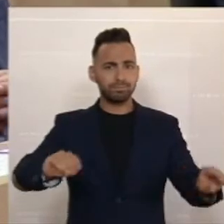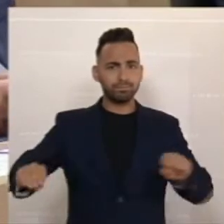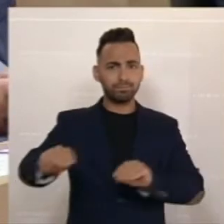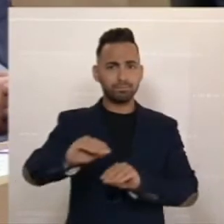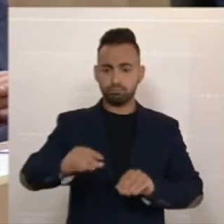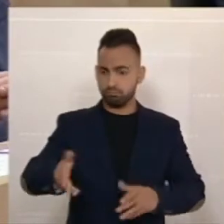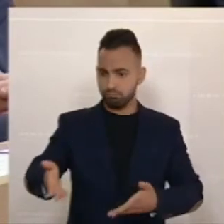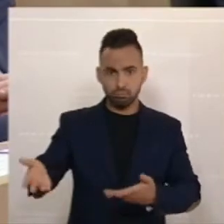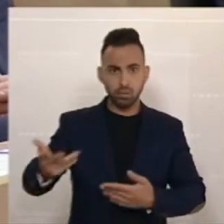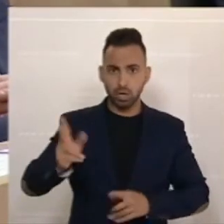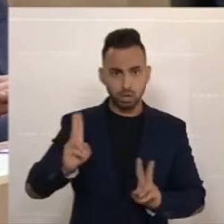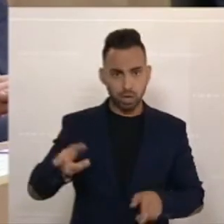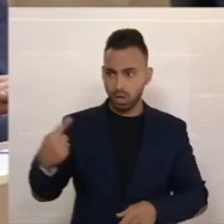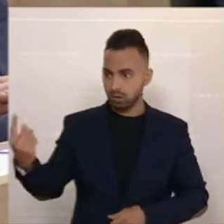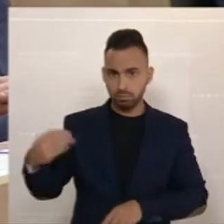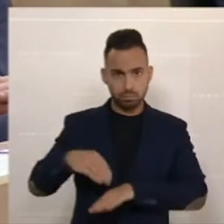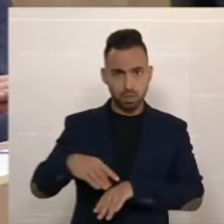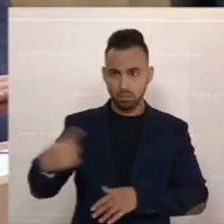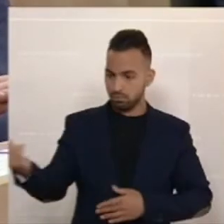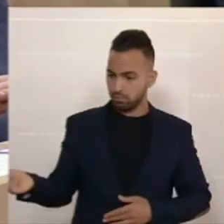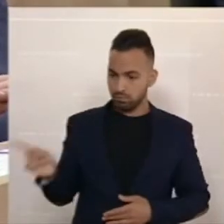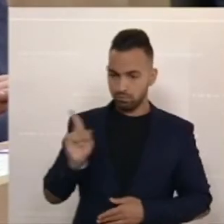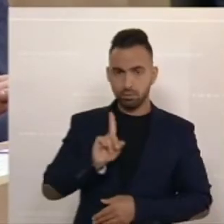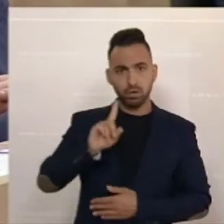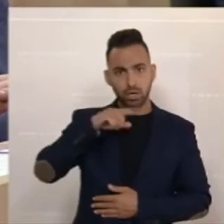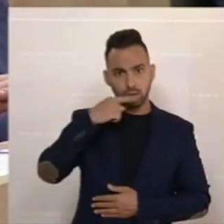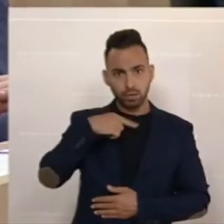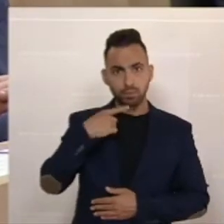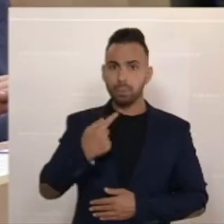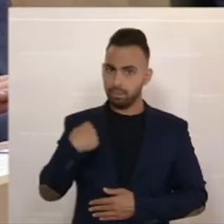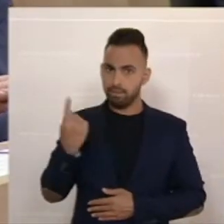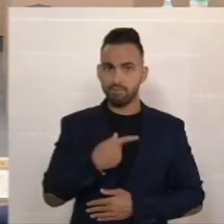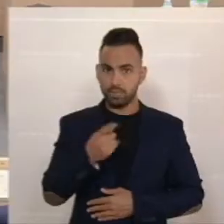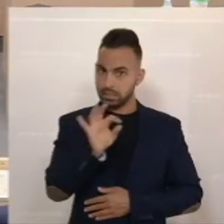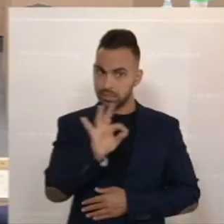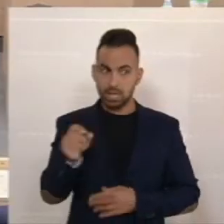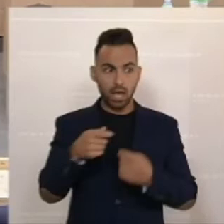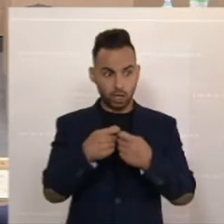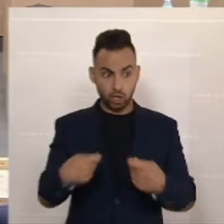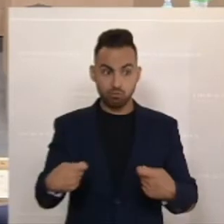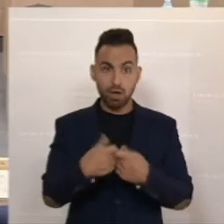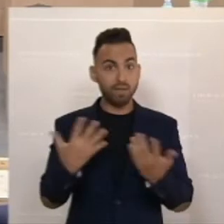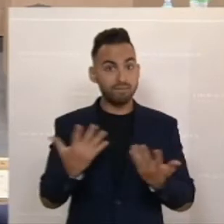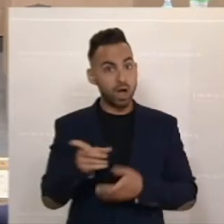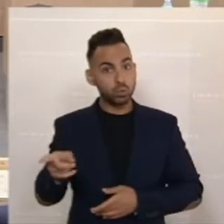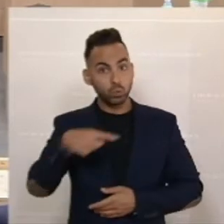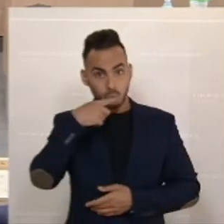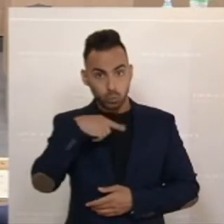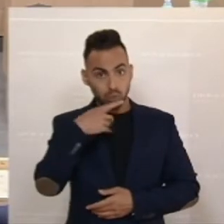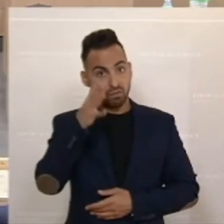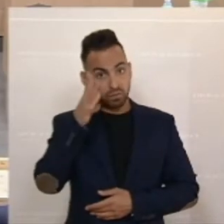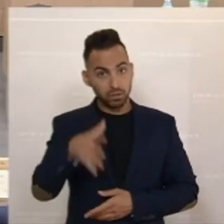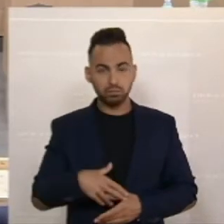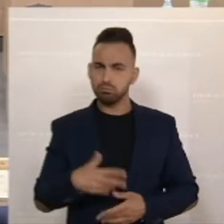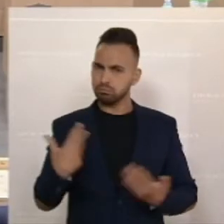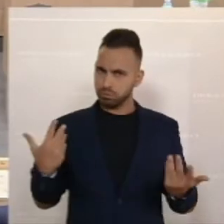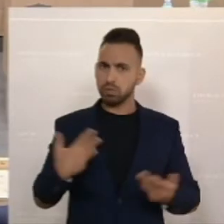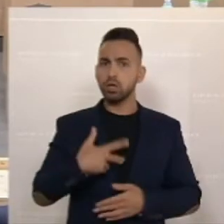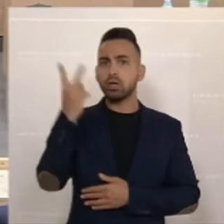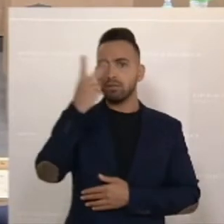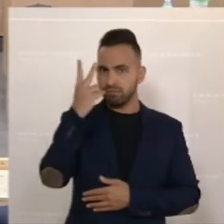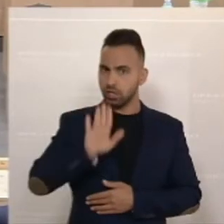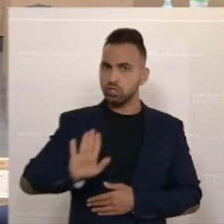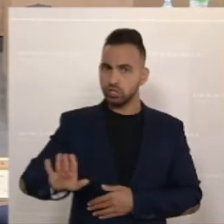Sie können sich gerne zu Wort melden. Und wir werden sehr gespannt sein, was Sie zu sagen haben. Ich verstehe Ihre